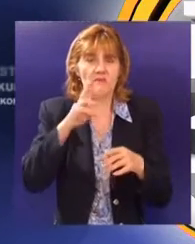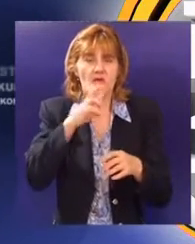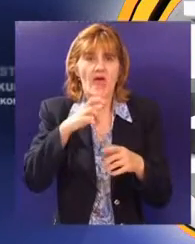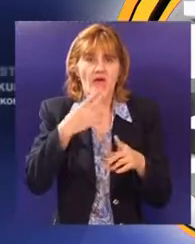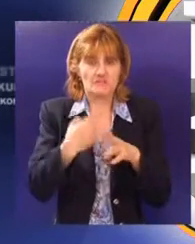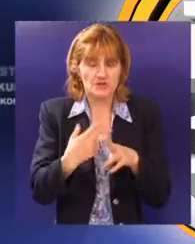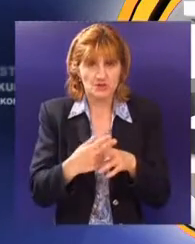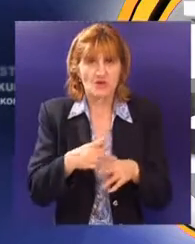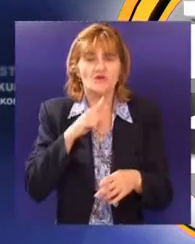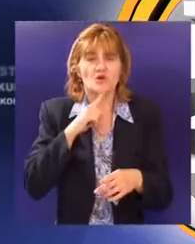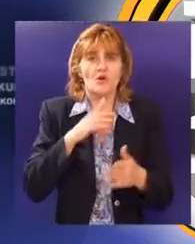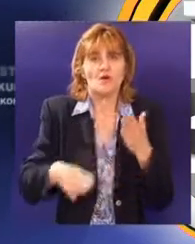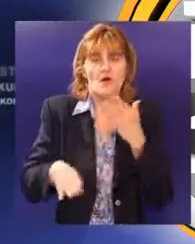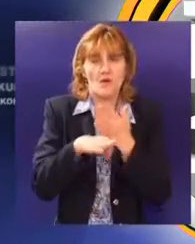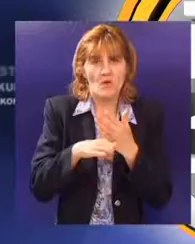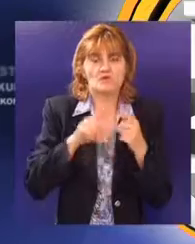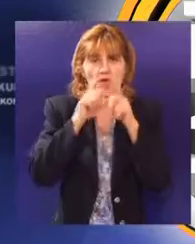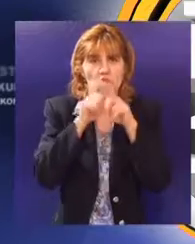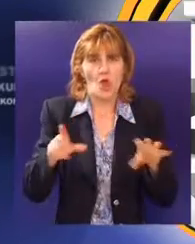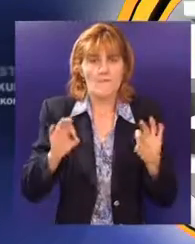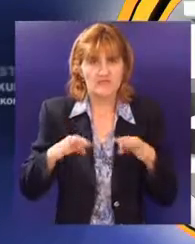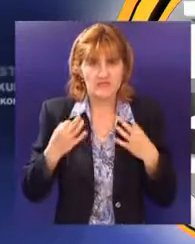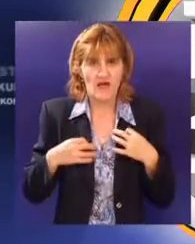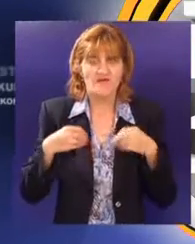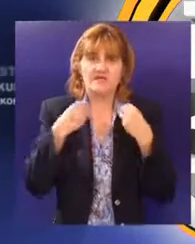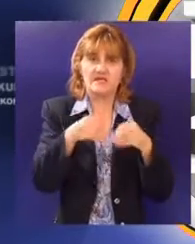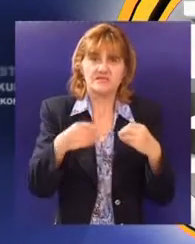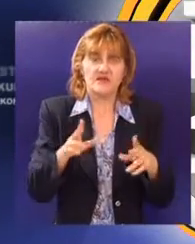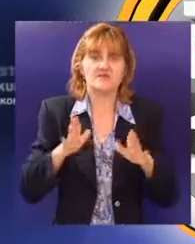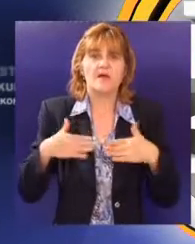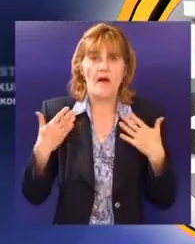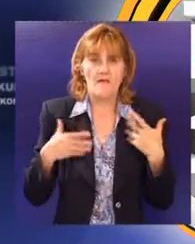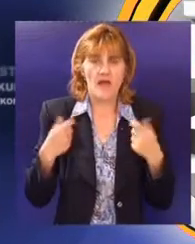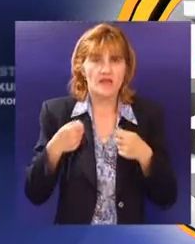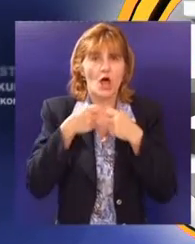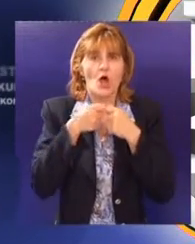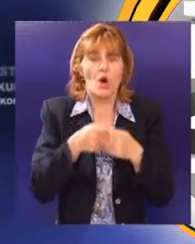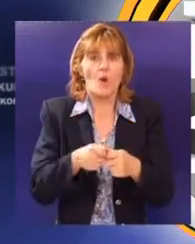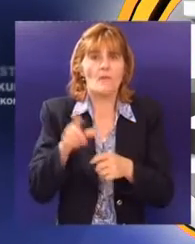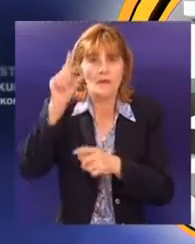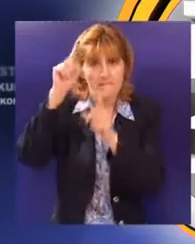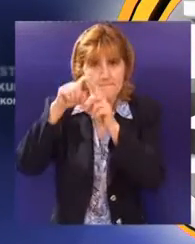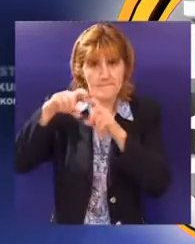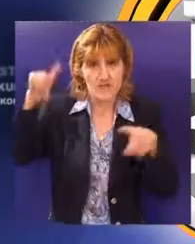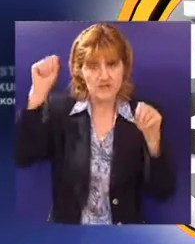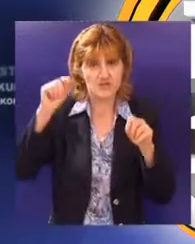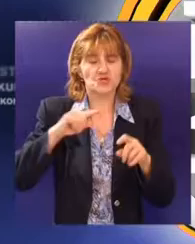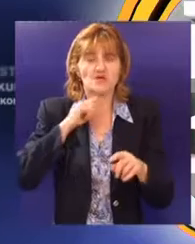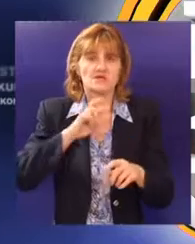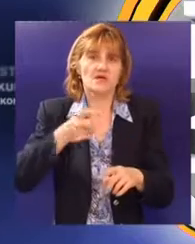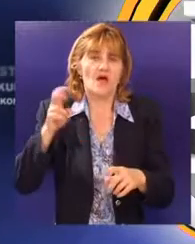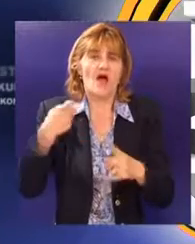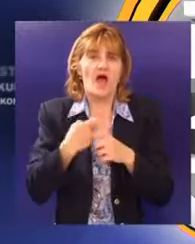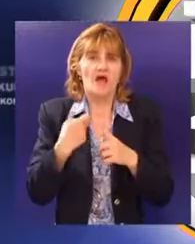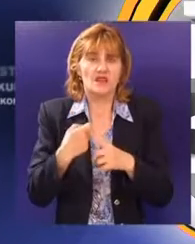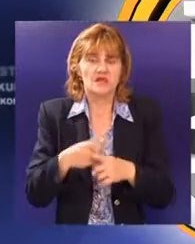za borbu protiv bolesti i zavisnosti Dom zdravlja Savitovalište za mlade Klub mesečina Zavod za javno zdravlje zajednica Hosana